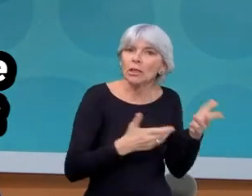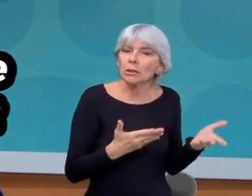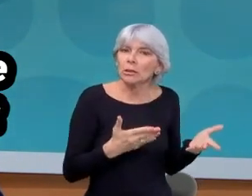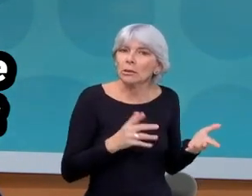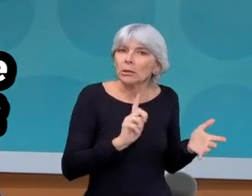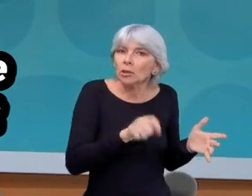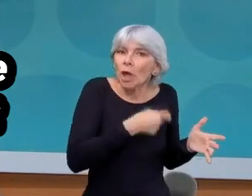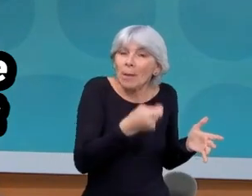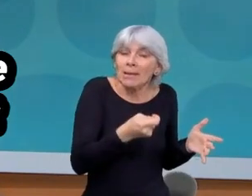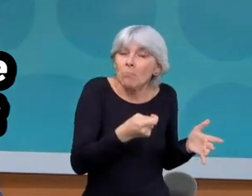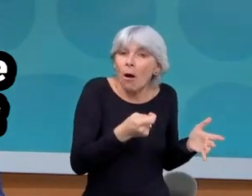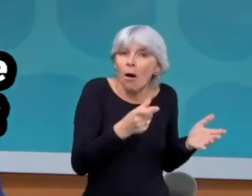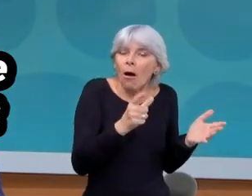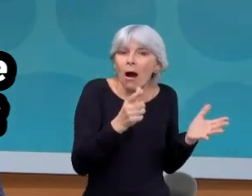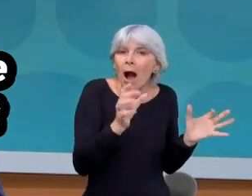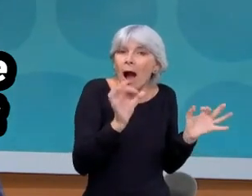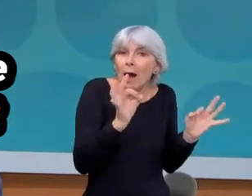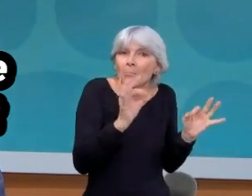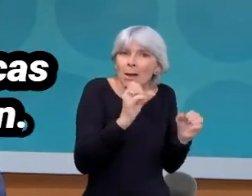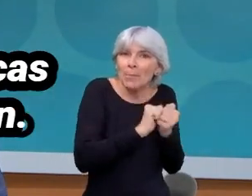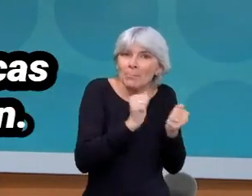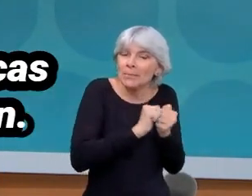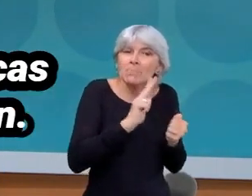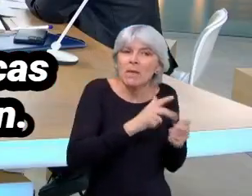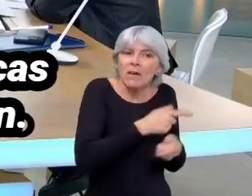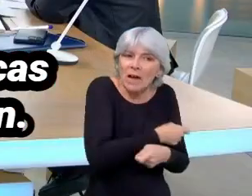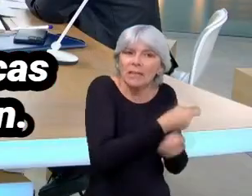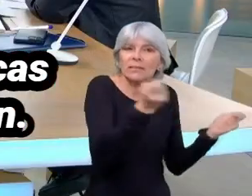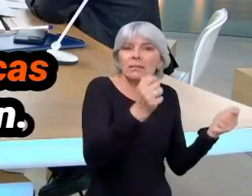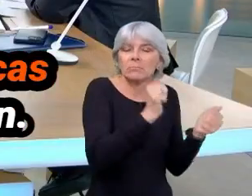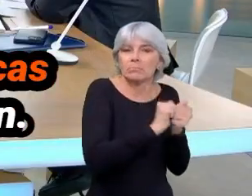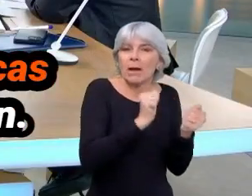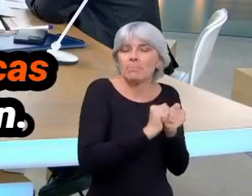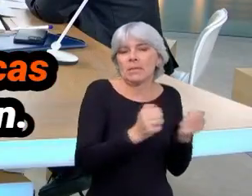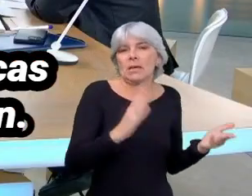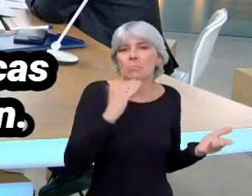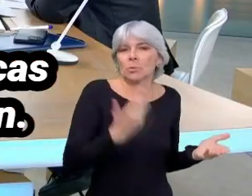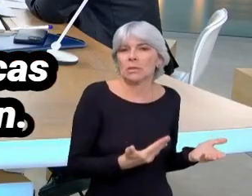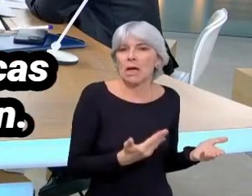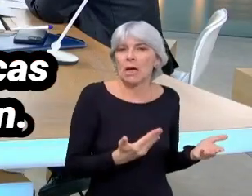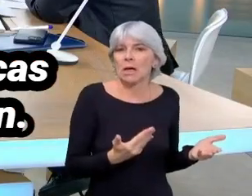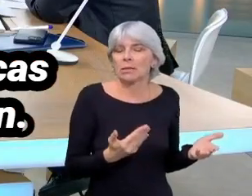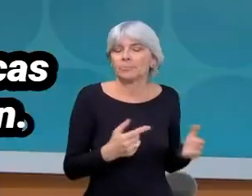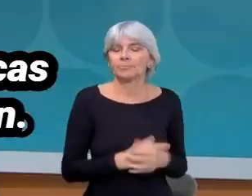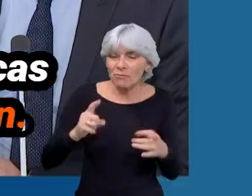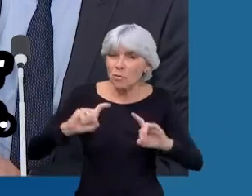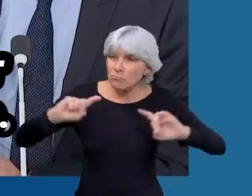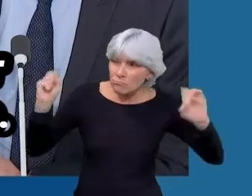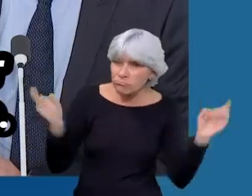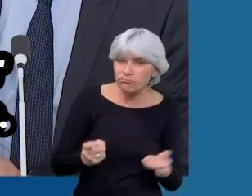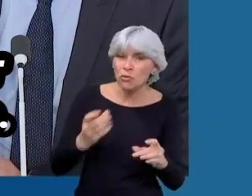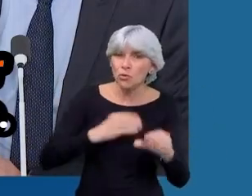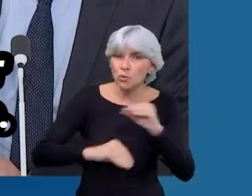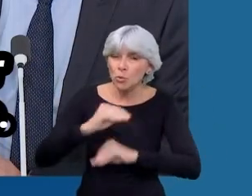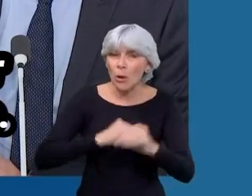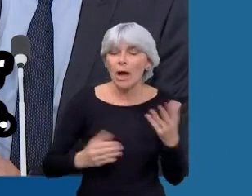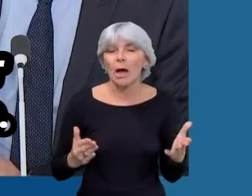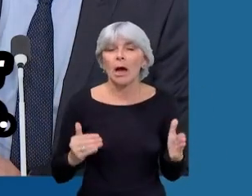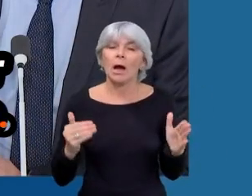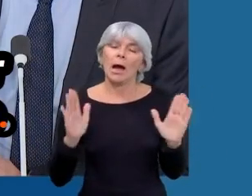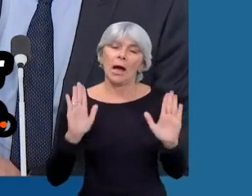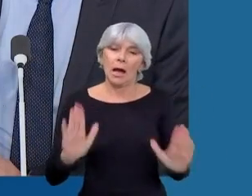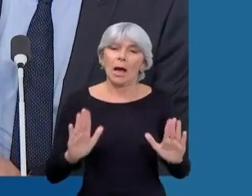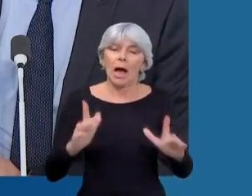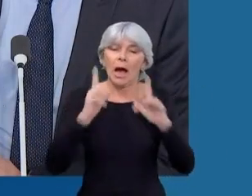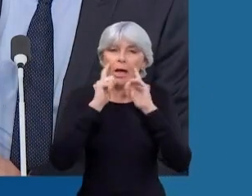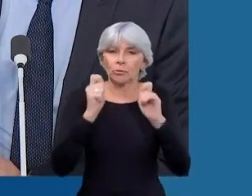devraient pas être sur le territoire, qui quand même fait partie du même groupe, en tout cas, de mouvances que Marine Le Pen. Encore une fois, on va essayer d'être un tout petit